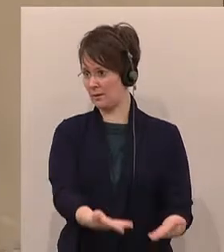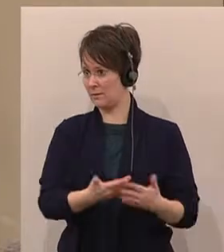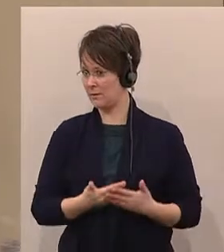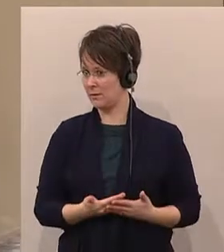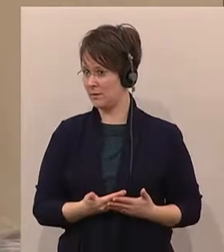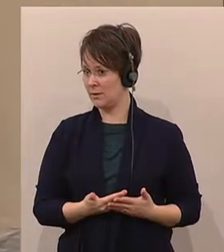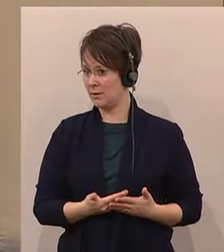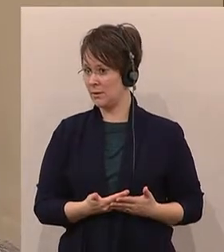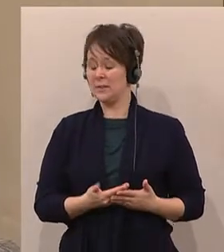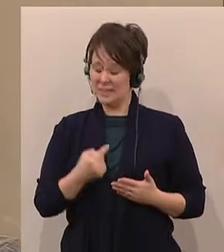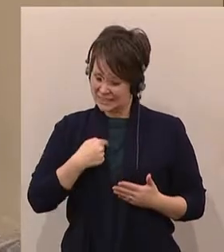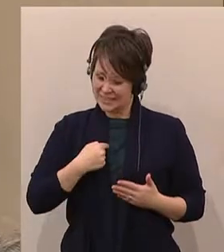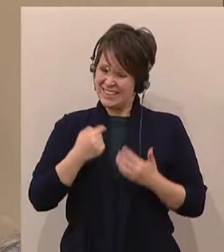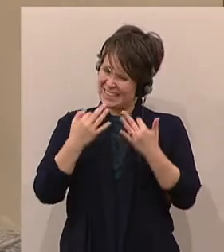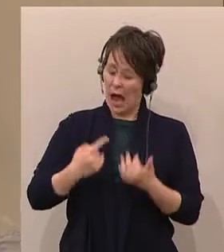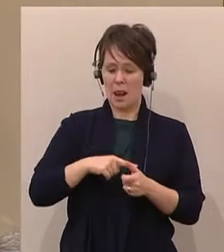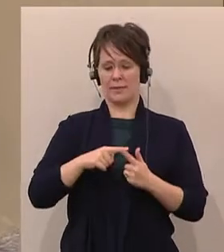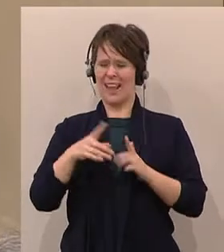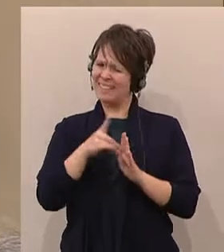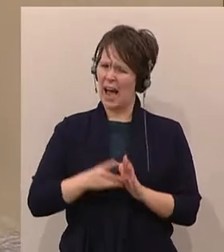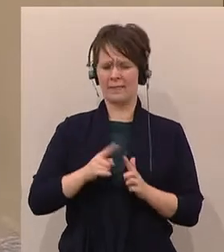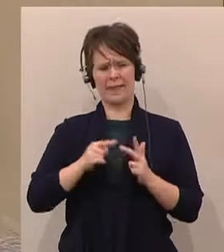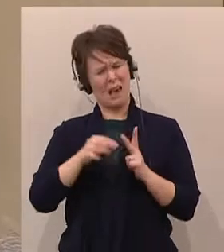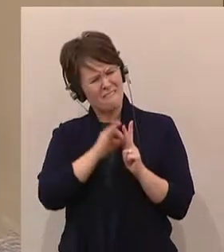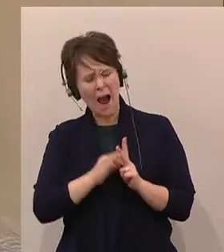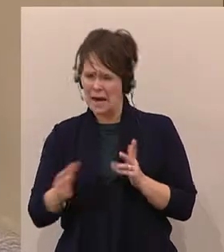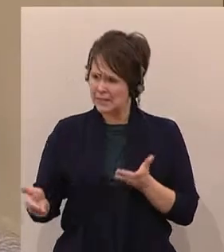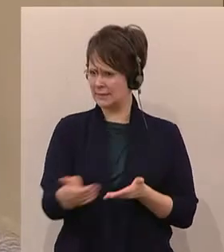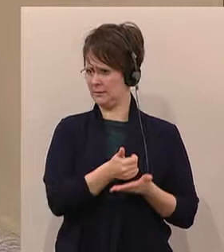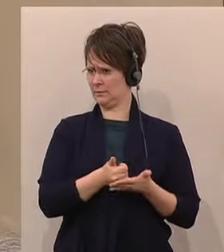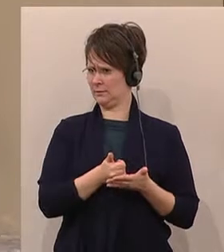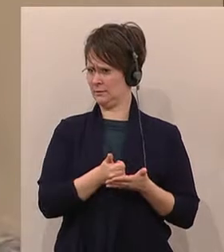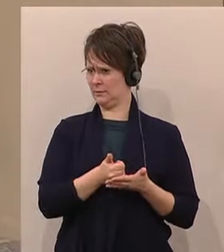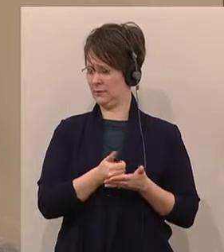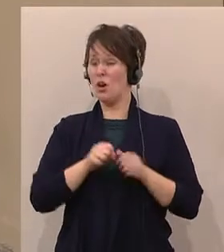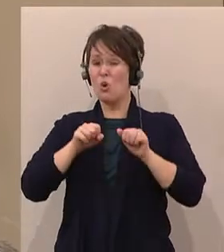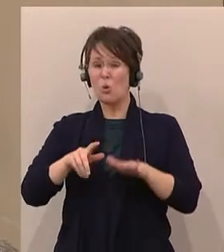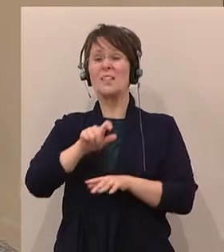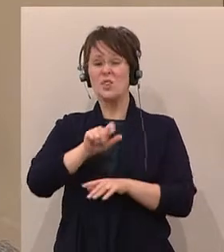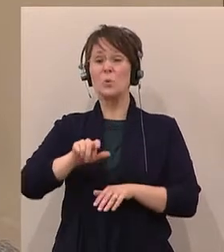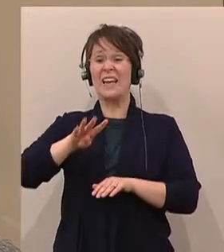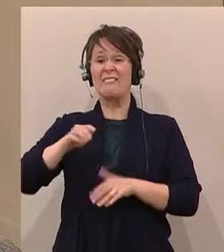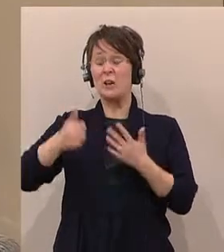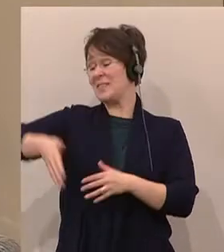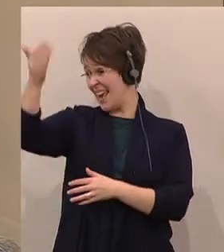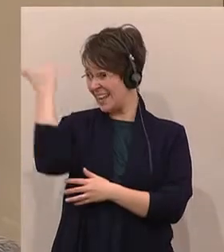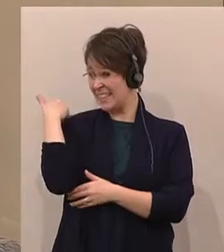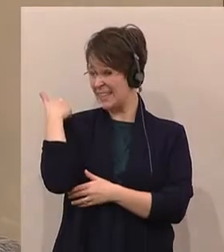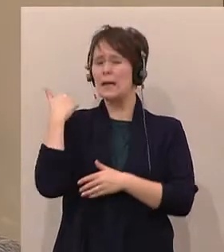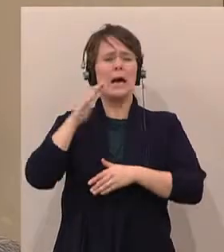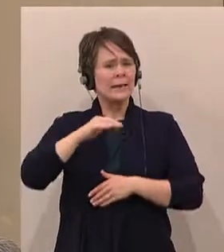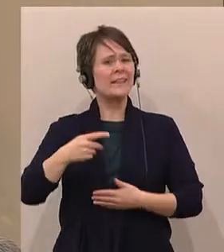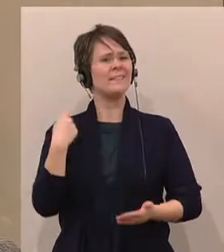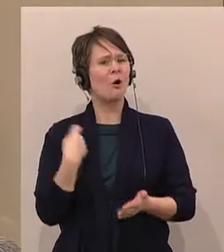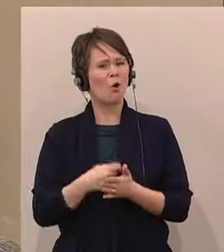arbeiten mit Zahlen, Daten und Fakten der Kinderkostenanalyse von 1964, wo ich anno